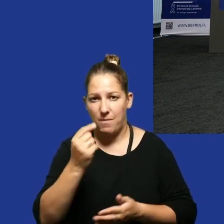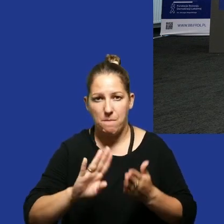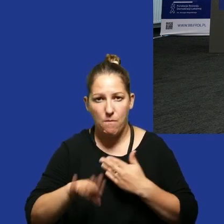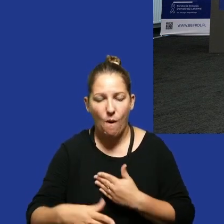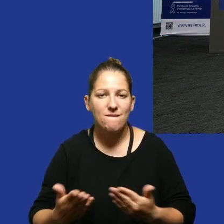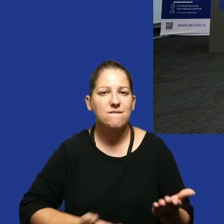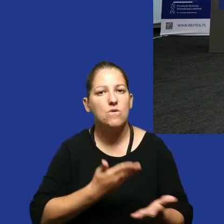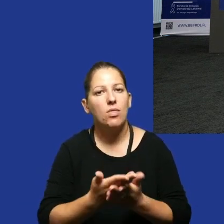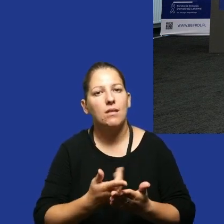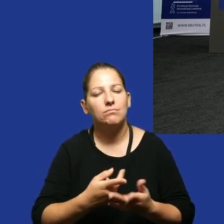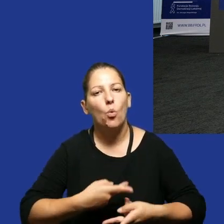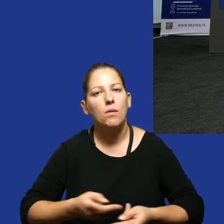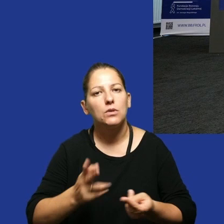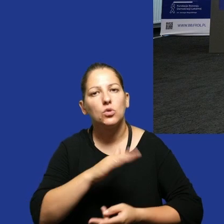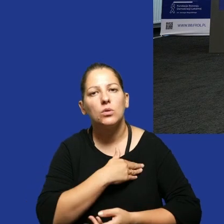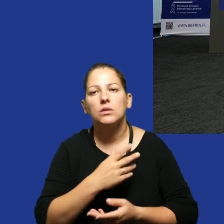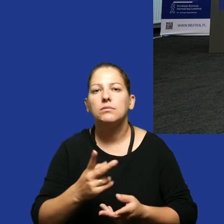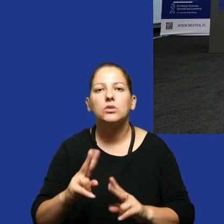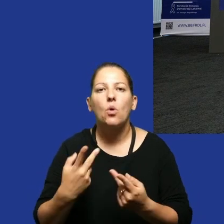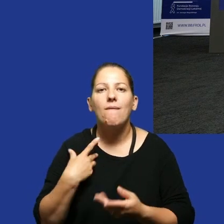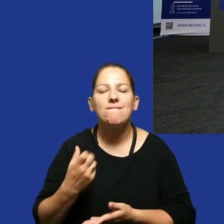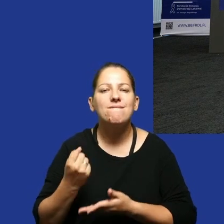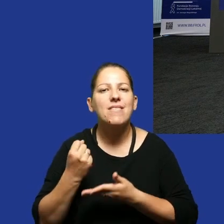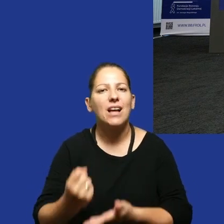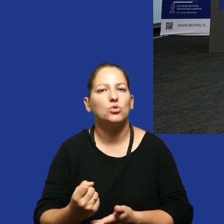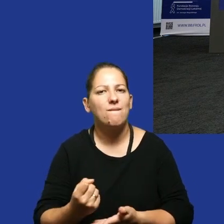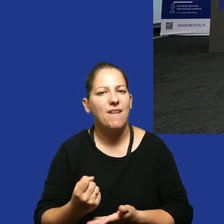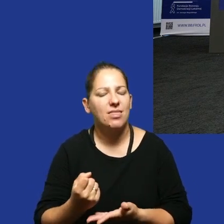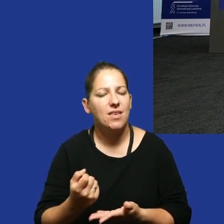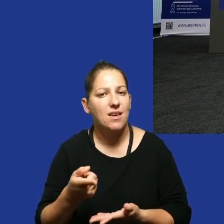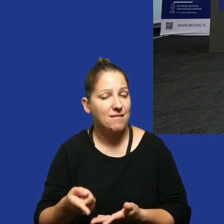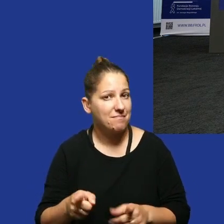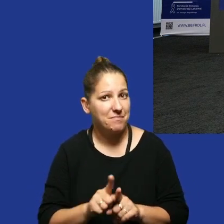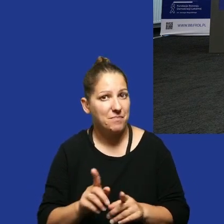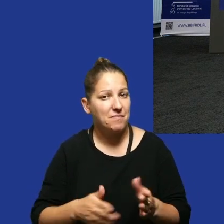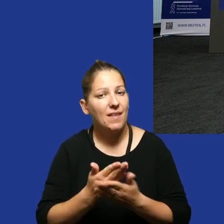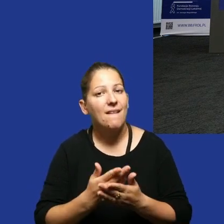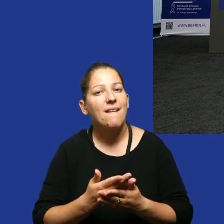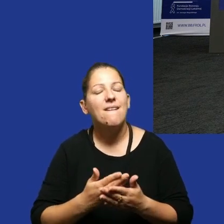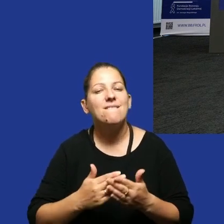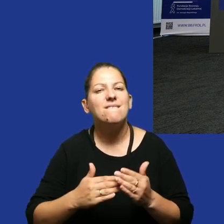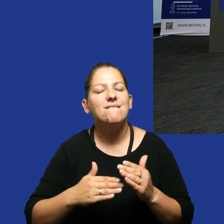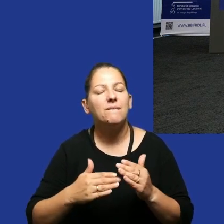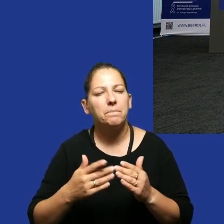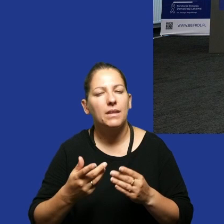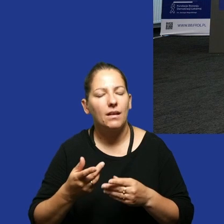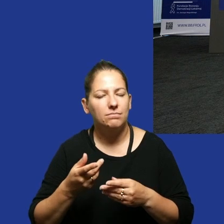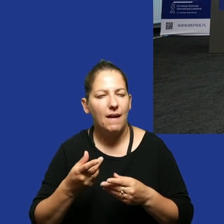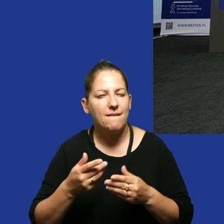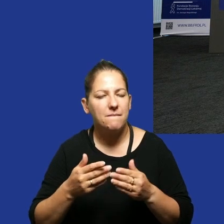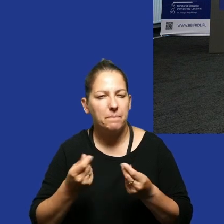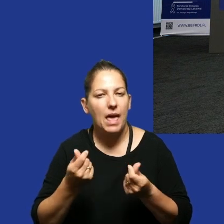wniosek o udostępnienie szkole źródeł naszego finansowania, włącznie z podaniem wysokości tego finansowania. Oczywiście